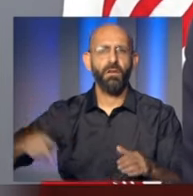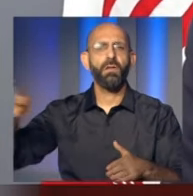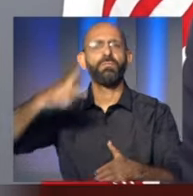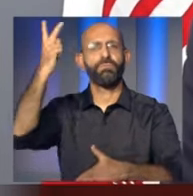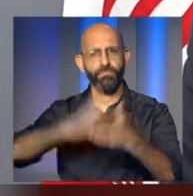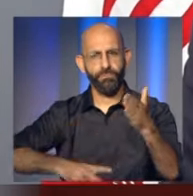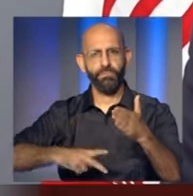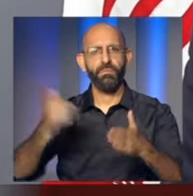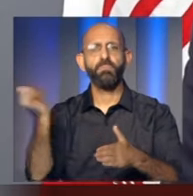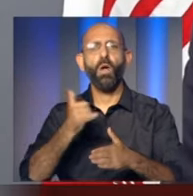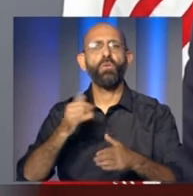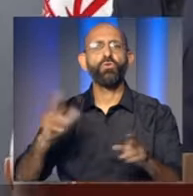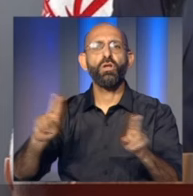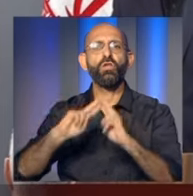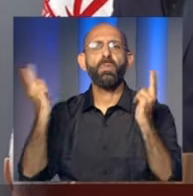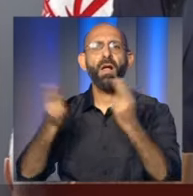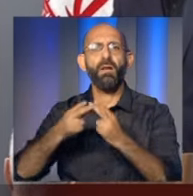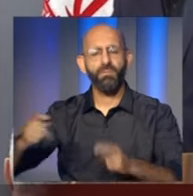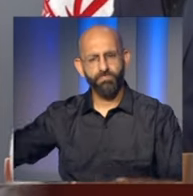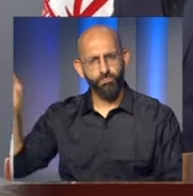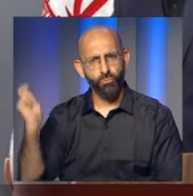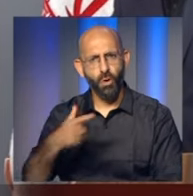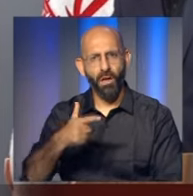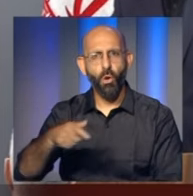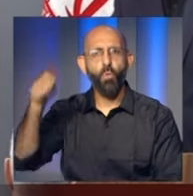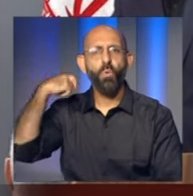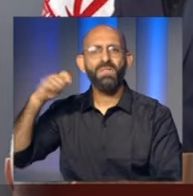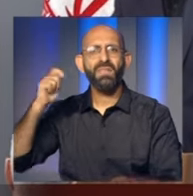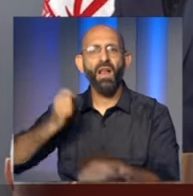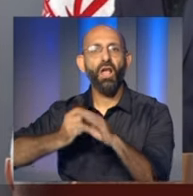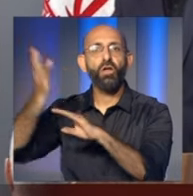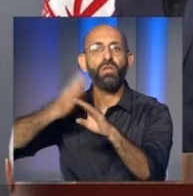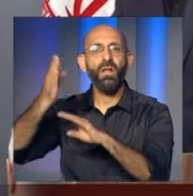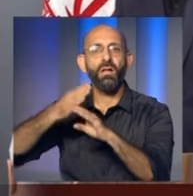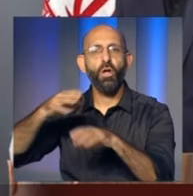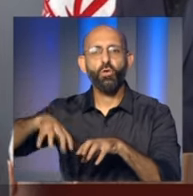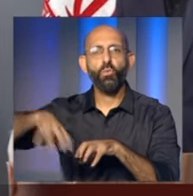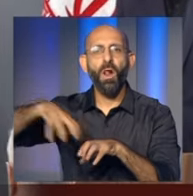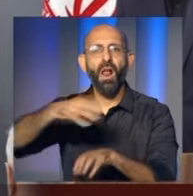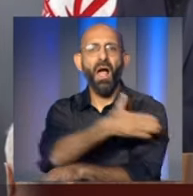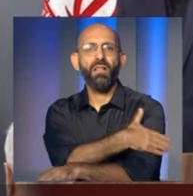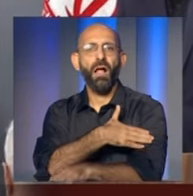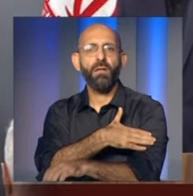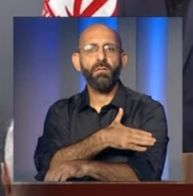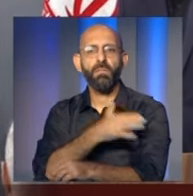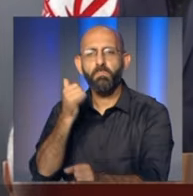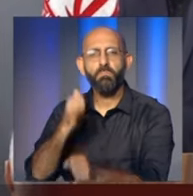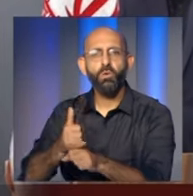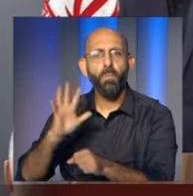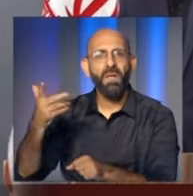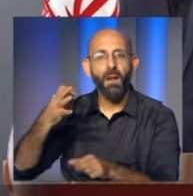لإستقرار في المنطقة أكدنا واتفقنا على مبادرة